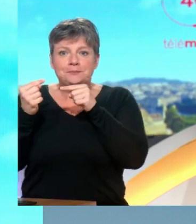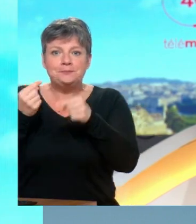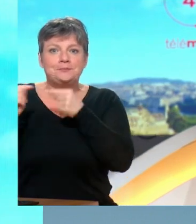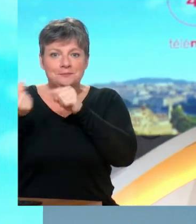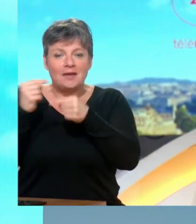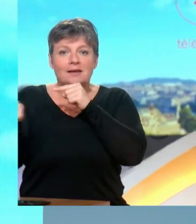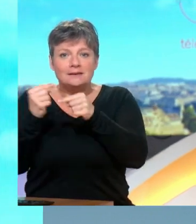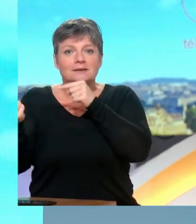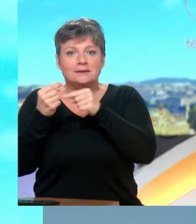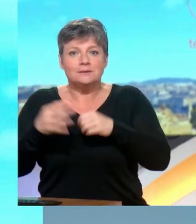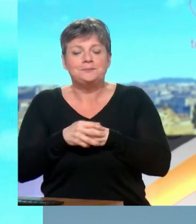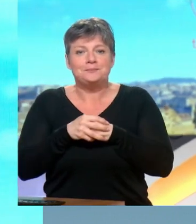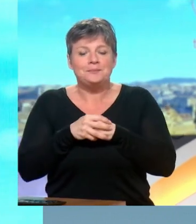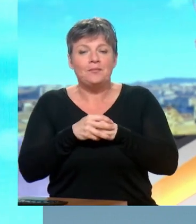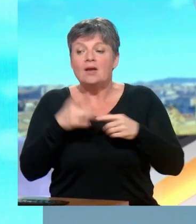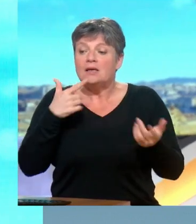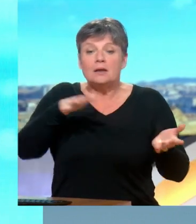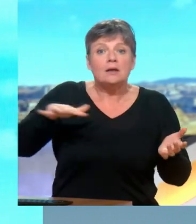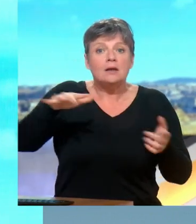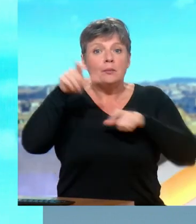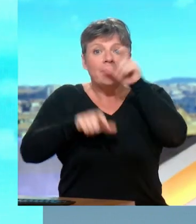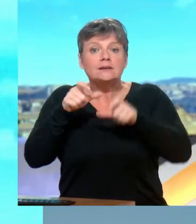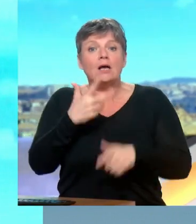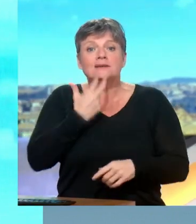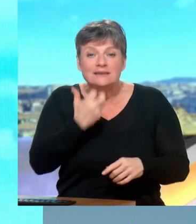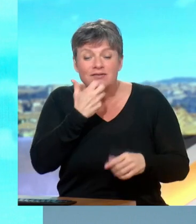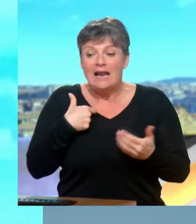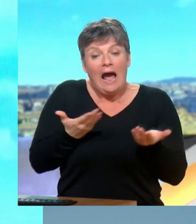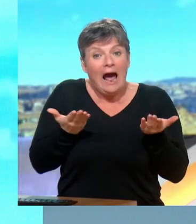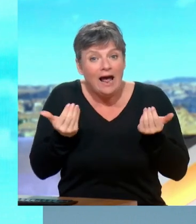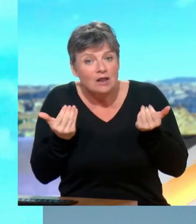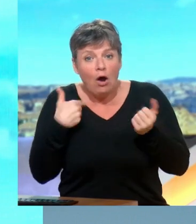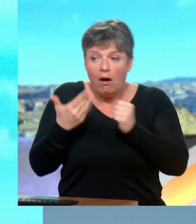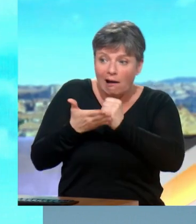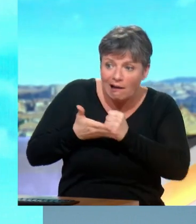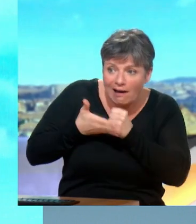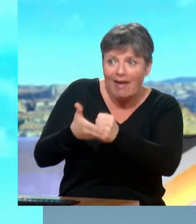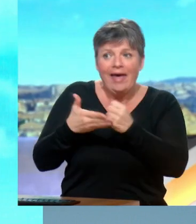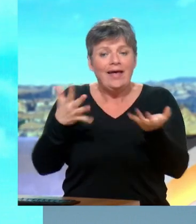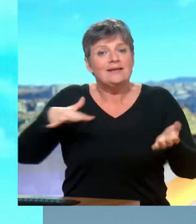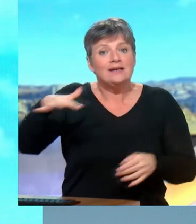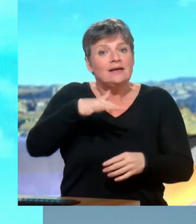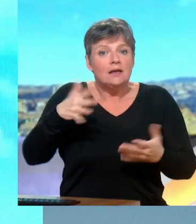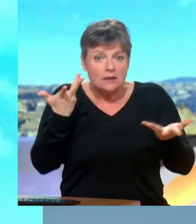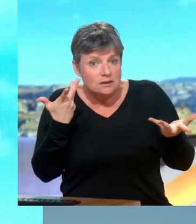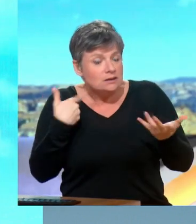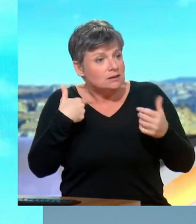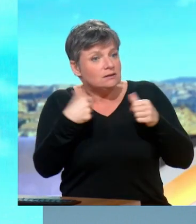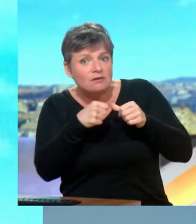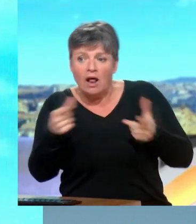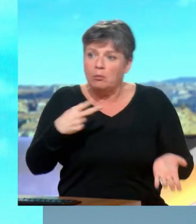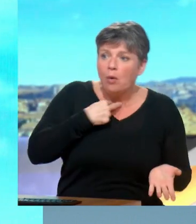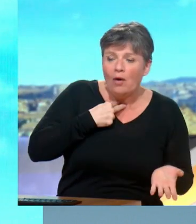civils qui attendent cette aide, qui sont bloquées de l'autre côté. qu'il n'y a pas... Antonio Guterres, le secrétaire général de l'ONU, est sur place.